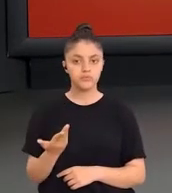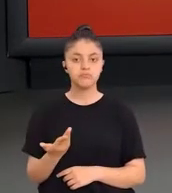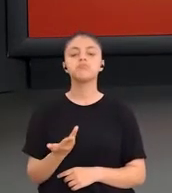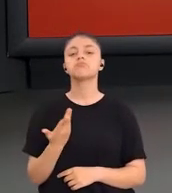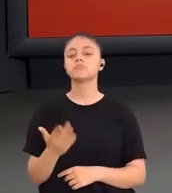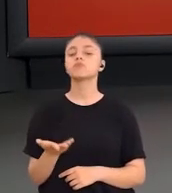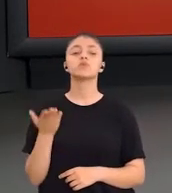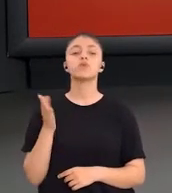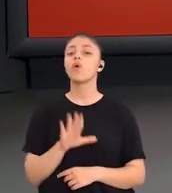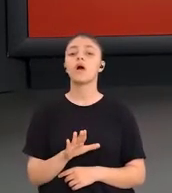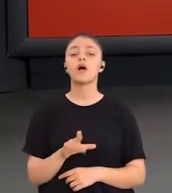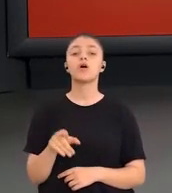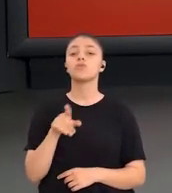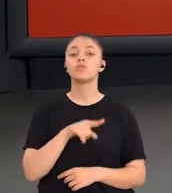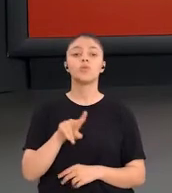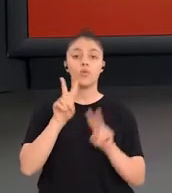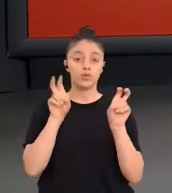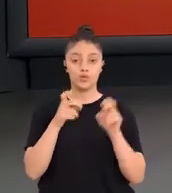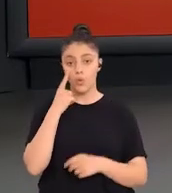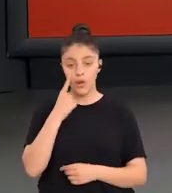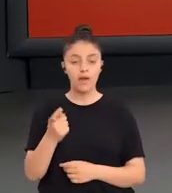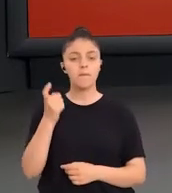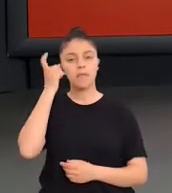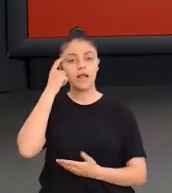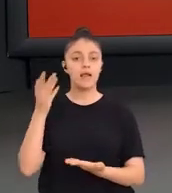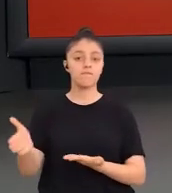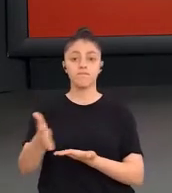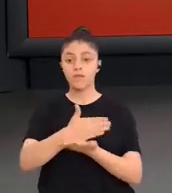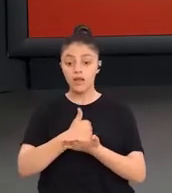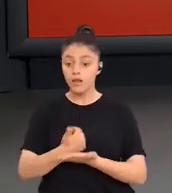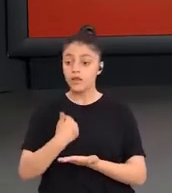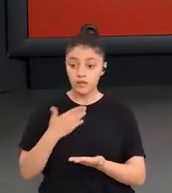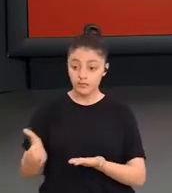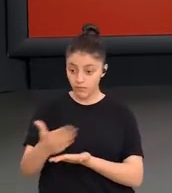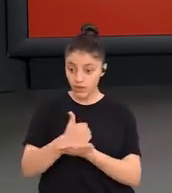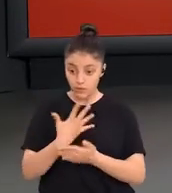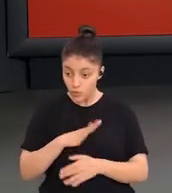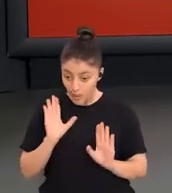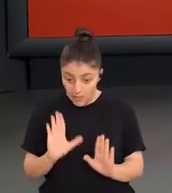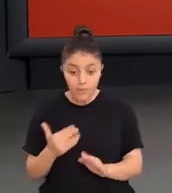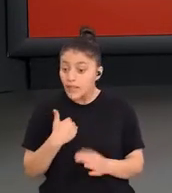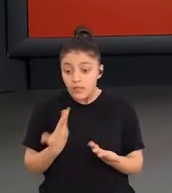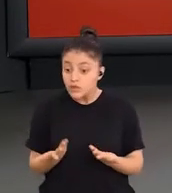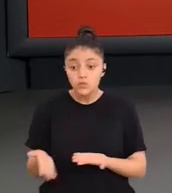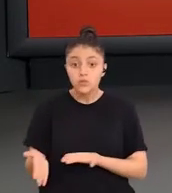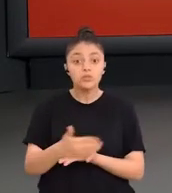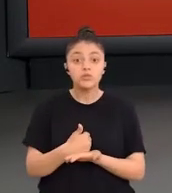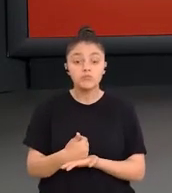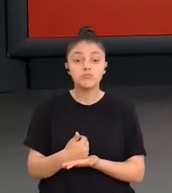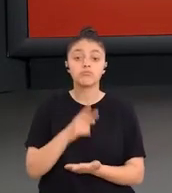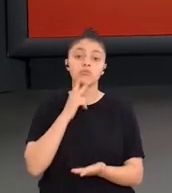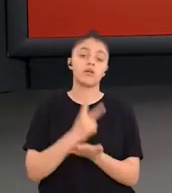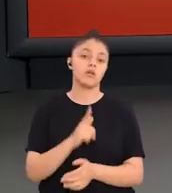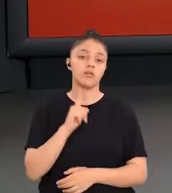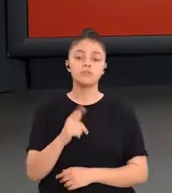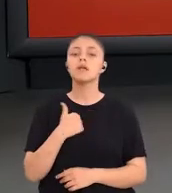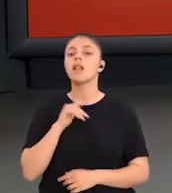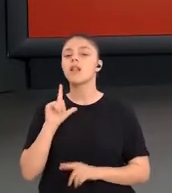olarak düşünebileceğimiz ve ardından bunlara ilişkin verilerin nasıl toplanması gerektiğine karar verilmesi gerekir.